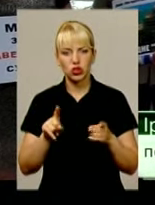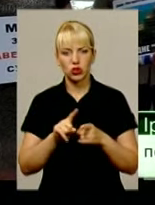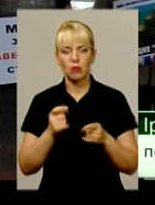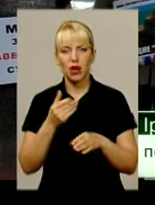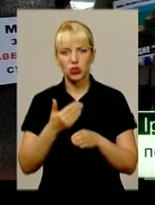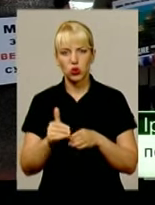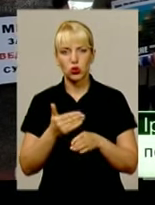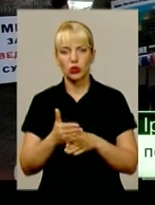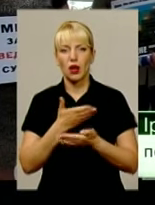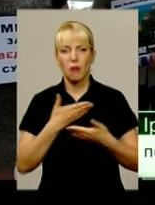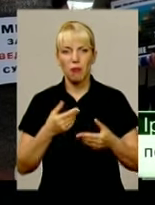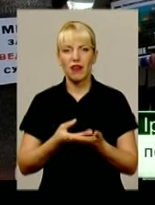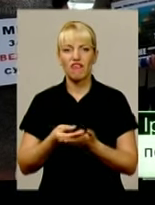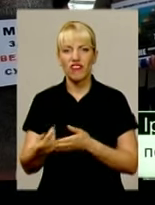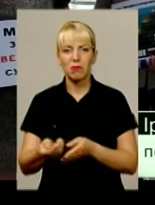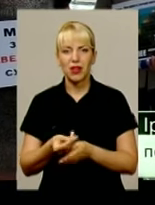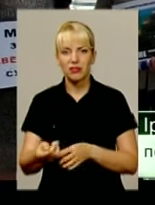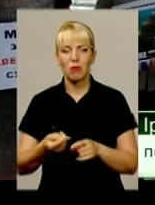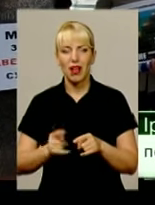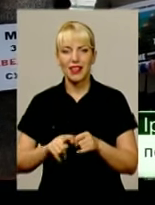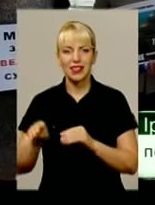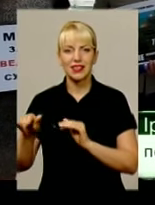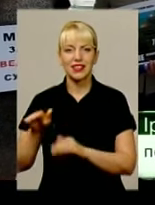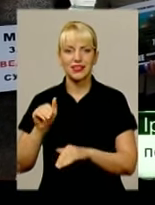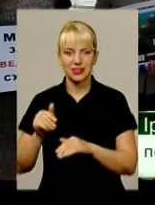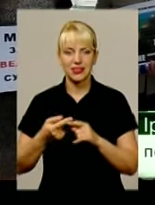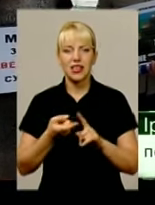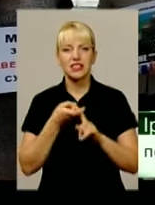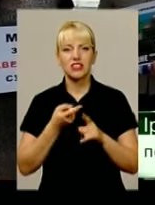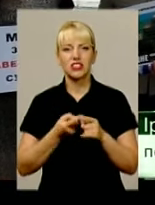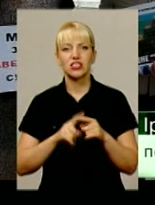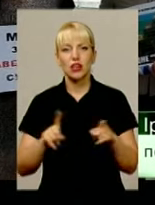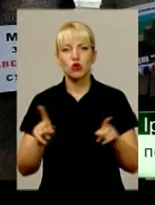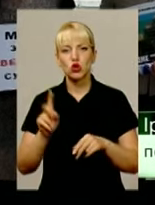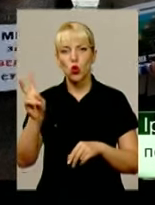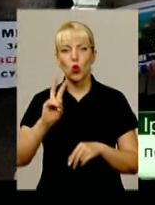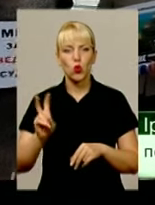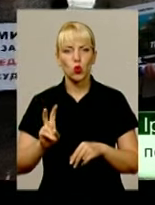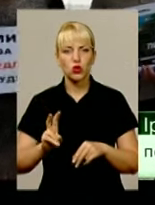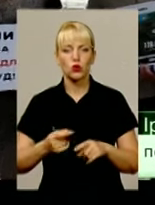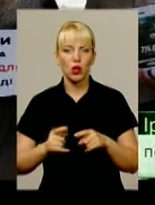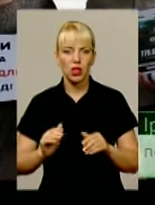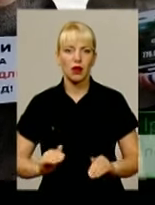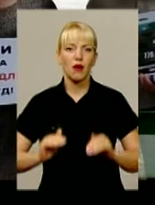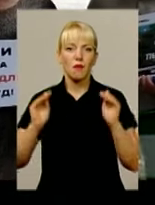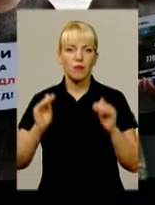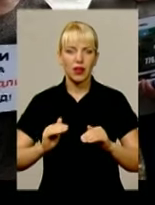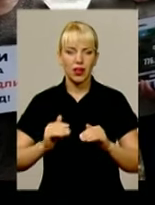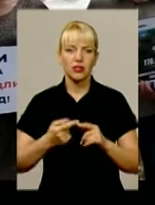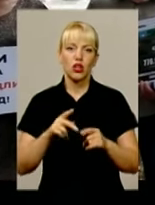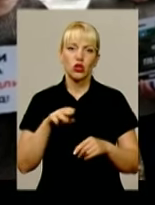понемножку цей кредит буде відпочити. В зв'язі з тим, що курс гривні почав неконтроліруємо прыгати, і прыгнув він з 4